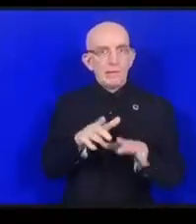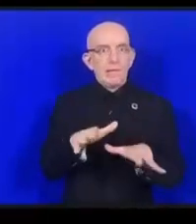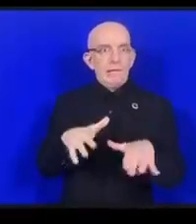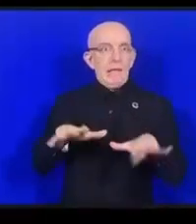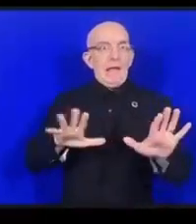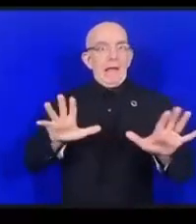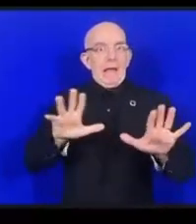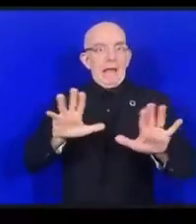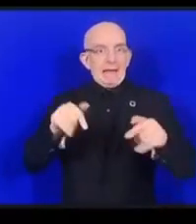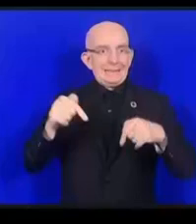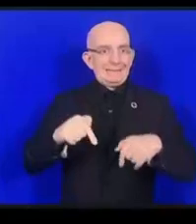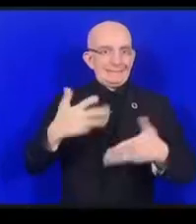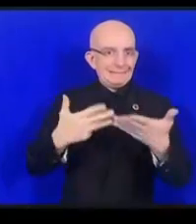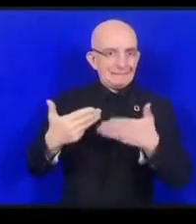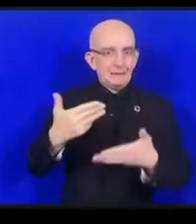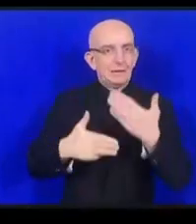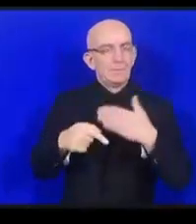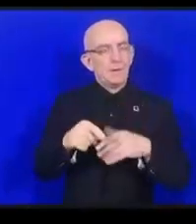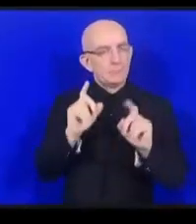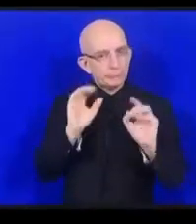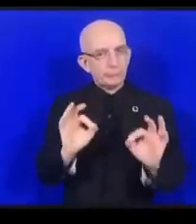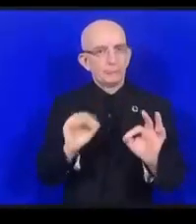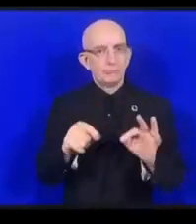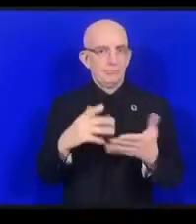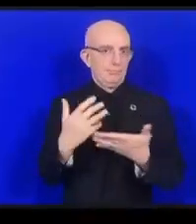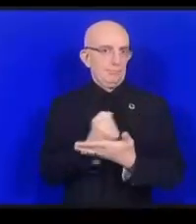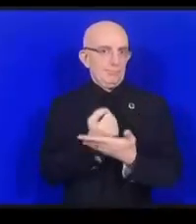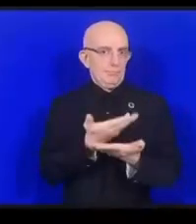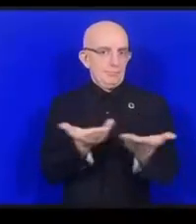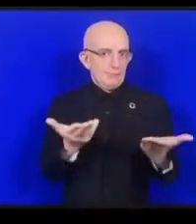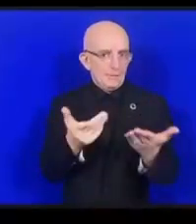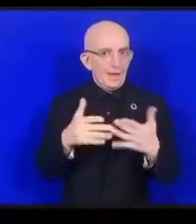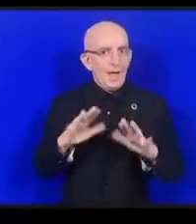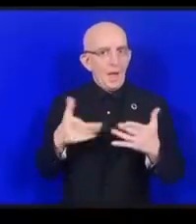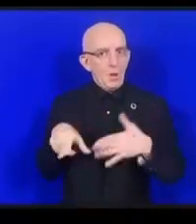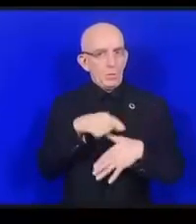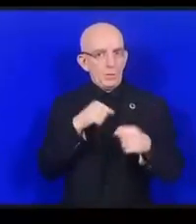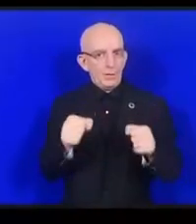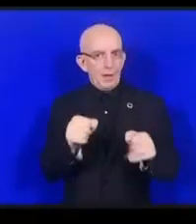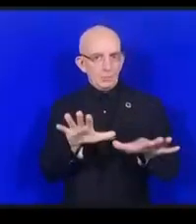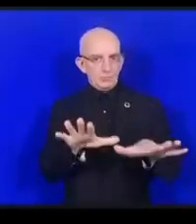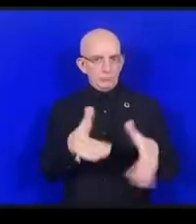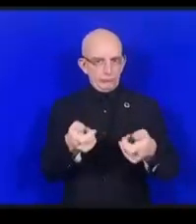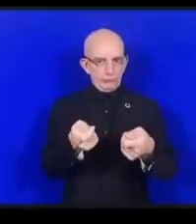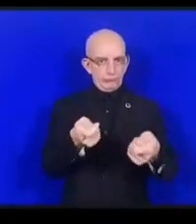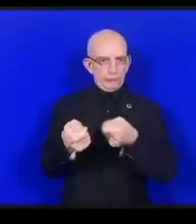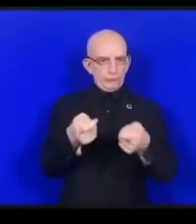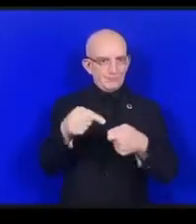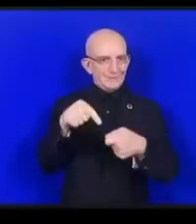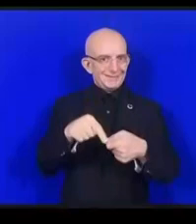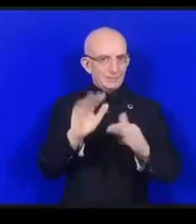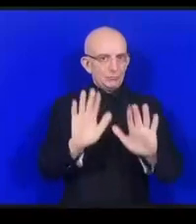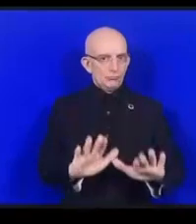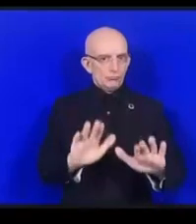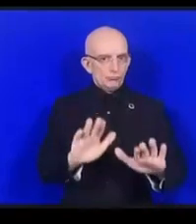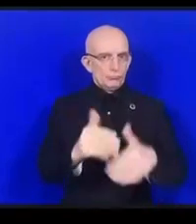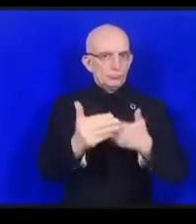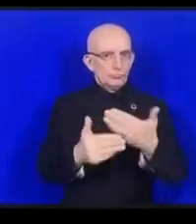クセスではなくて良い方法でしかアクセスできないようにどうやってそのアクセスをコントロールできるかということも考えましたまた